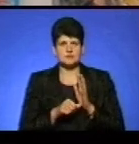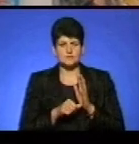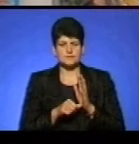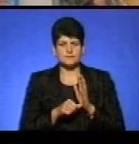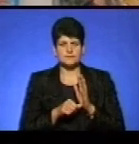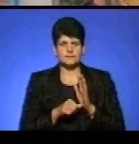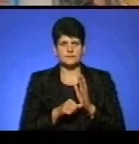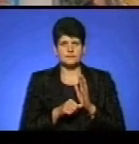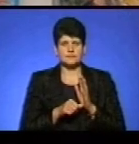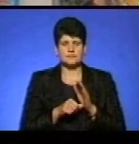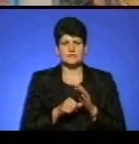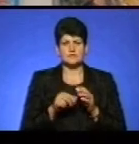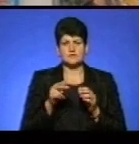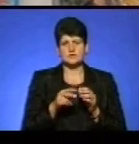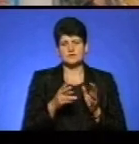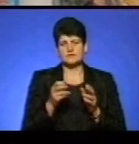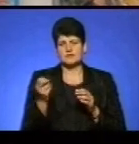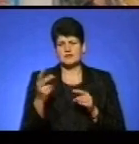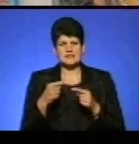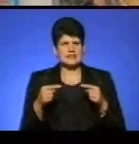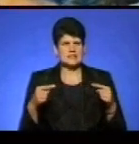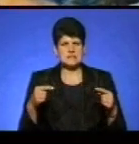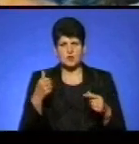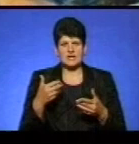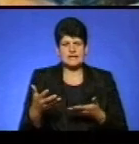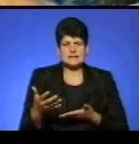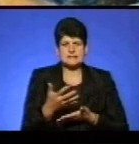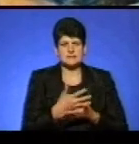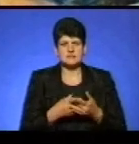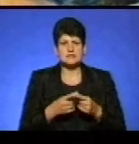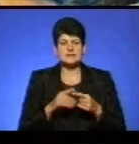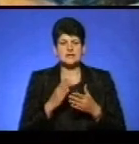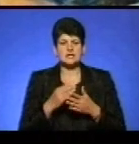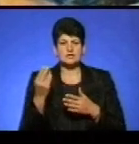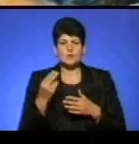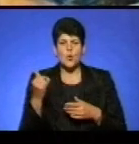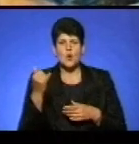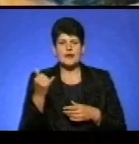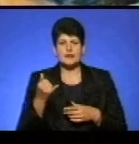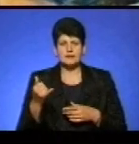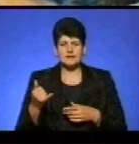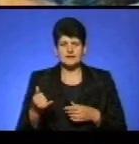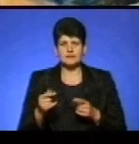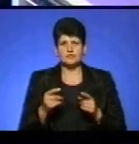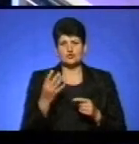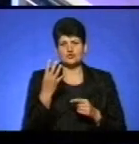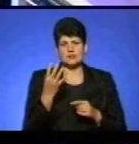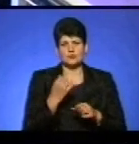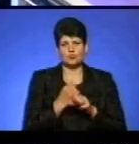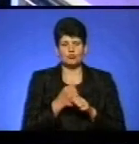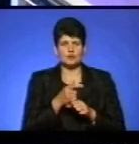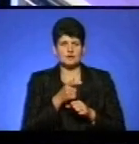десь за 12-й рік. Тобто це за різні роки зібрані. Це є живопис, олійний живопис. Буквально лише чотири роботи